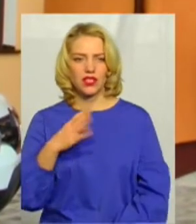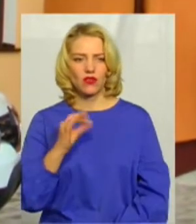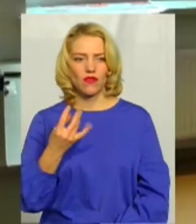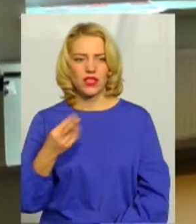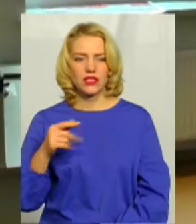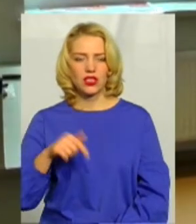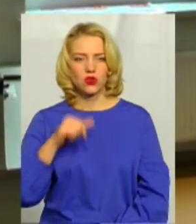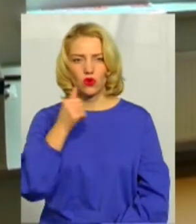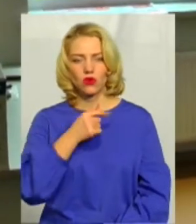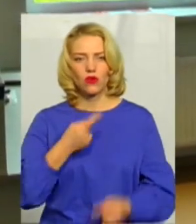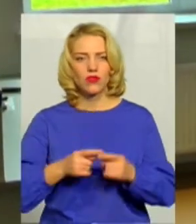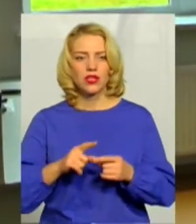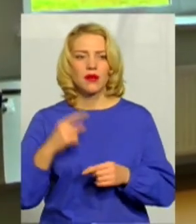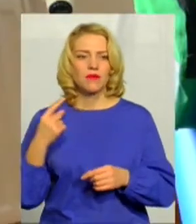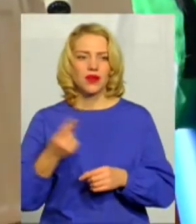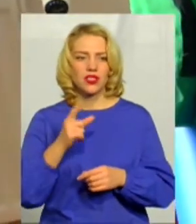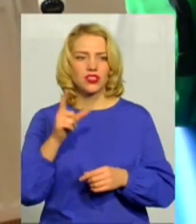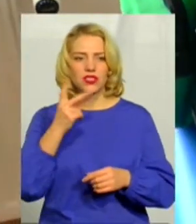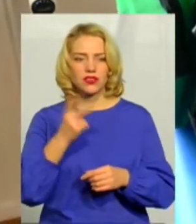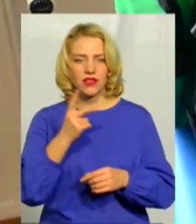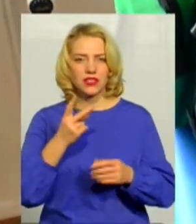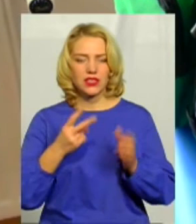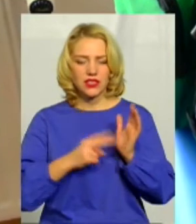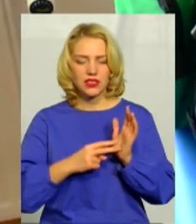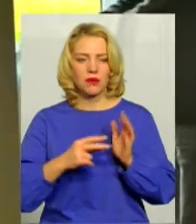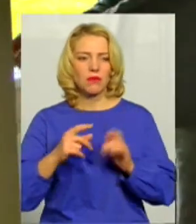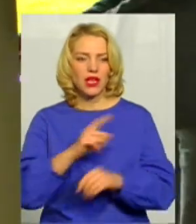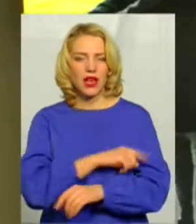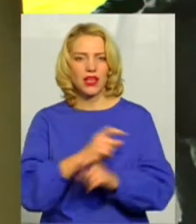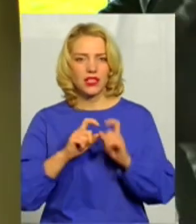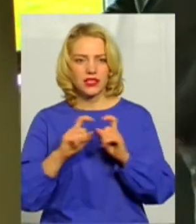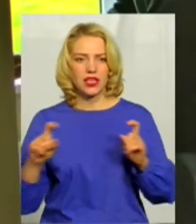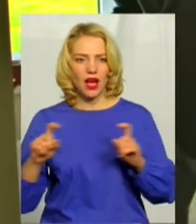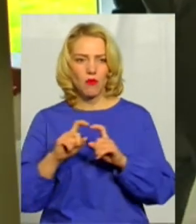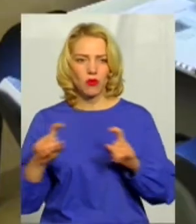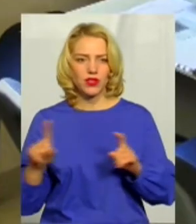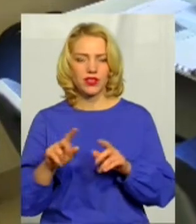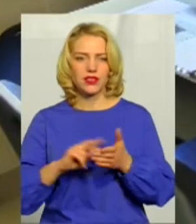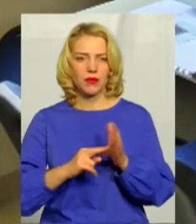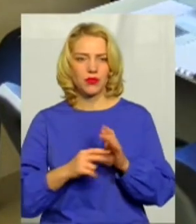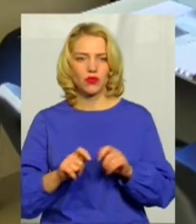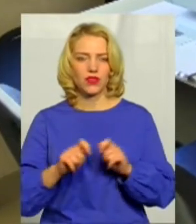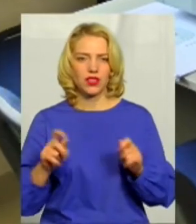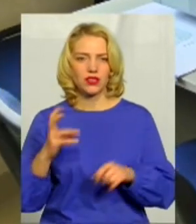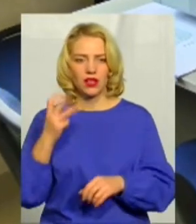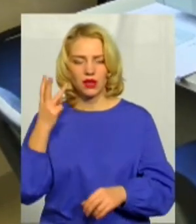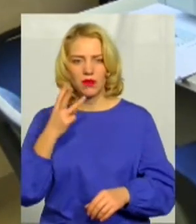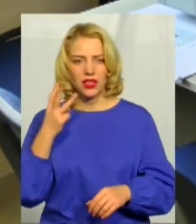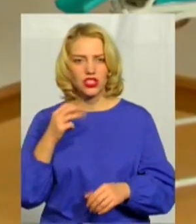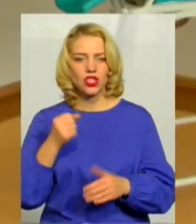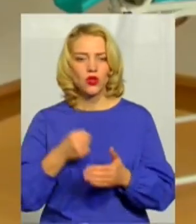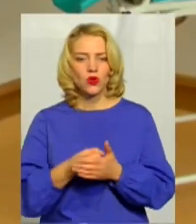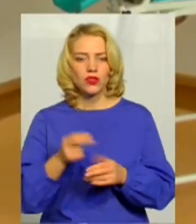року. Вона стала першою з 27 лікарських амбулаторій, які заплановано відкрити на Хмельниччині до кінця цього року, каже директор